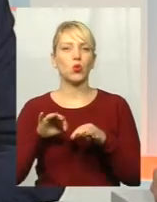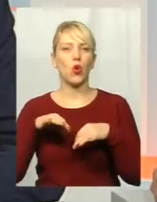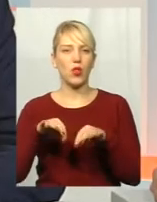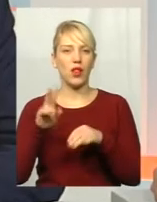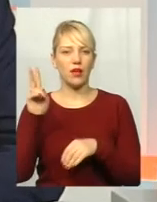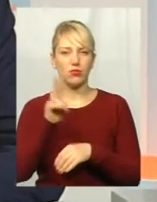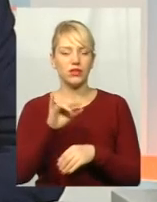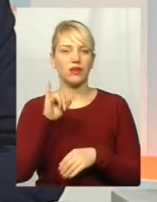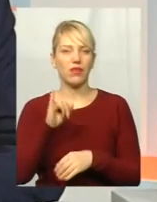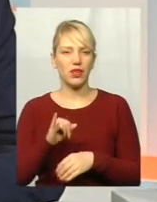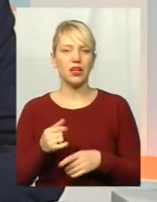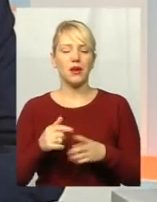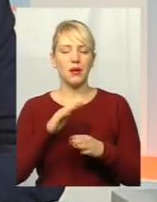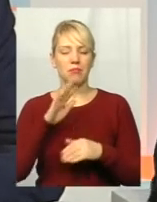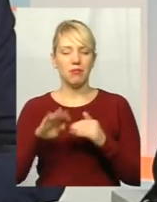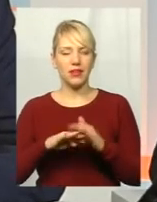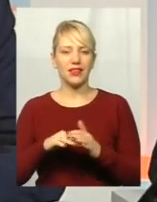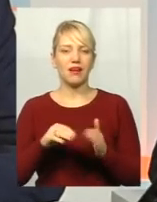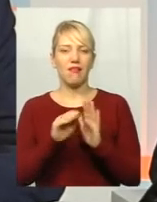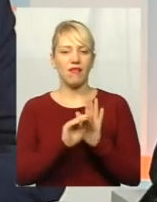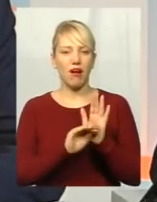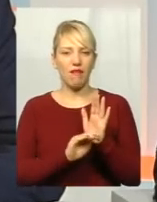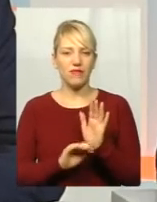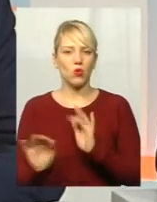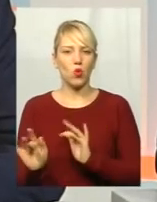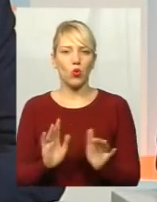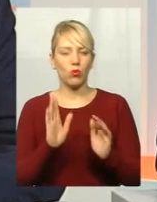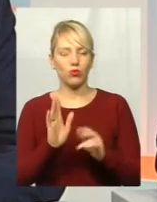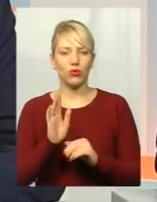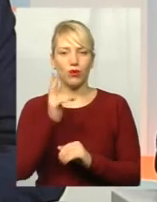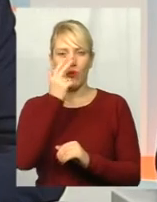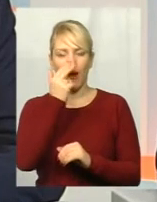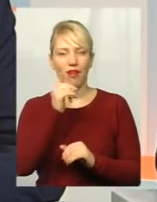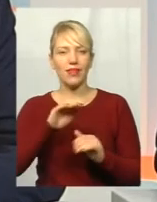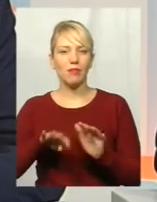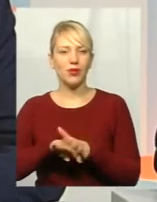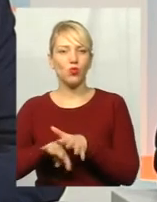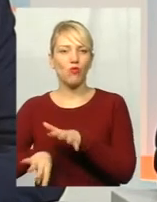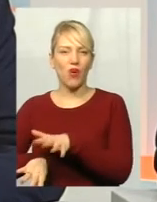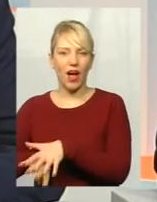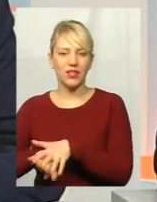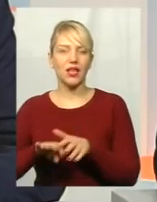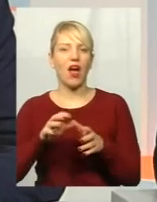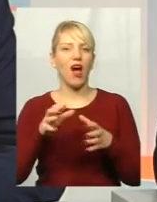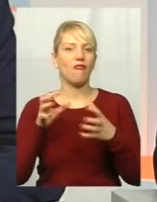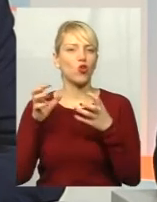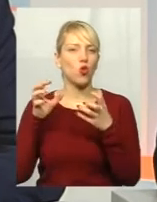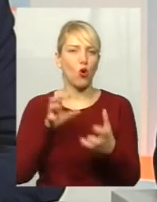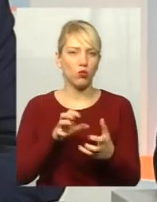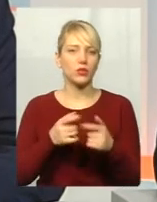після того вже під графіки руху тролейбусів будемо адаптувати графіки автобусів. Таким чином,